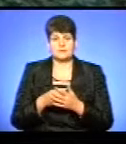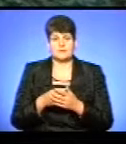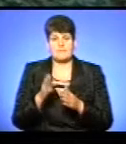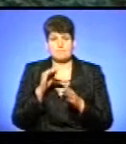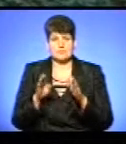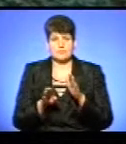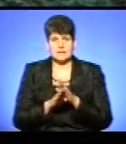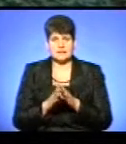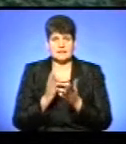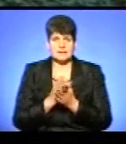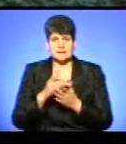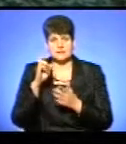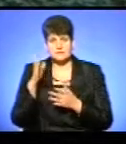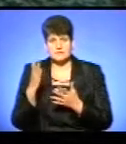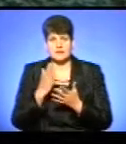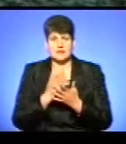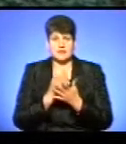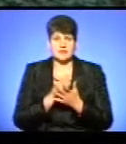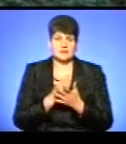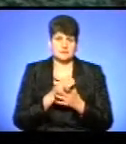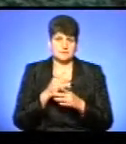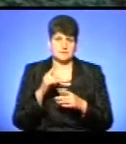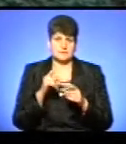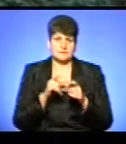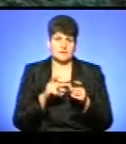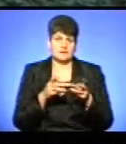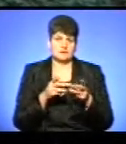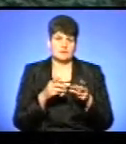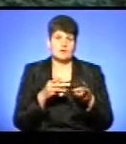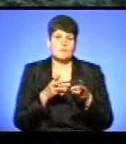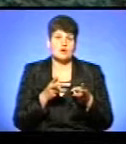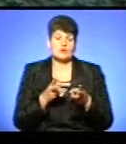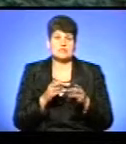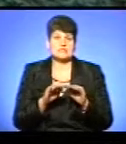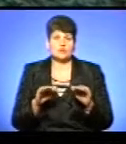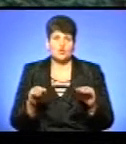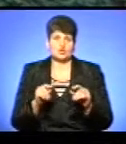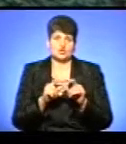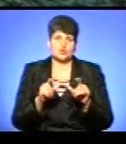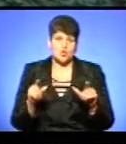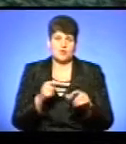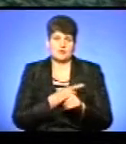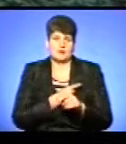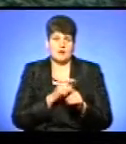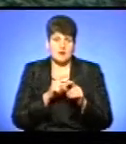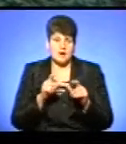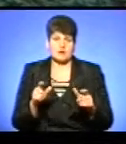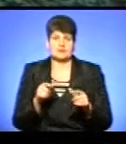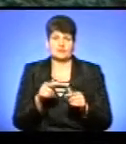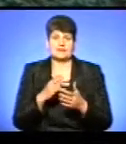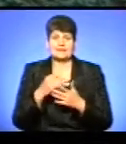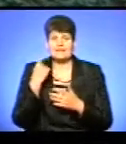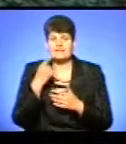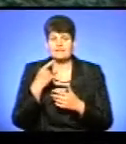комунальні котельні, а є котельні відомчі. Тобто ті, які опалюють садочки, школи, лікарні. Тобто вони є